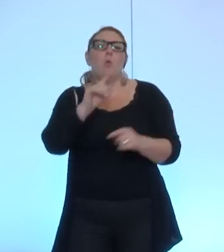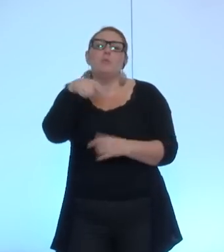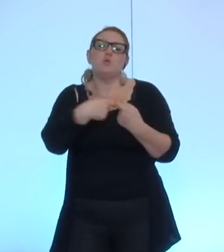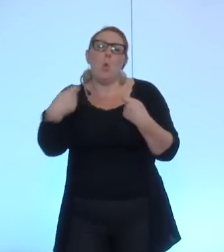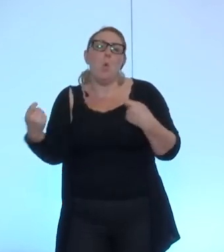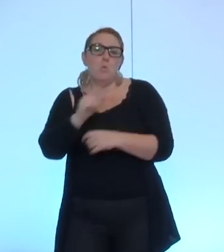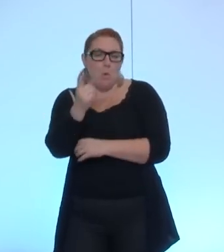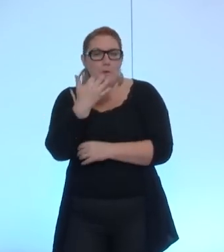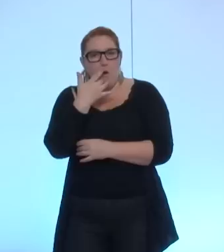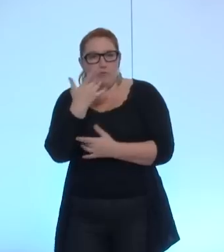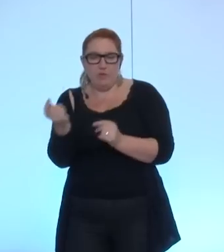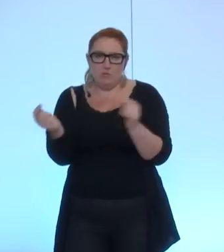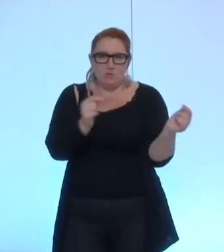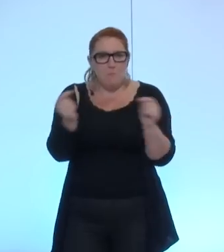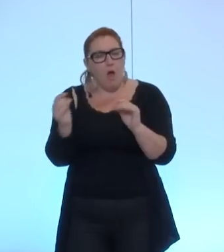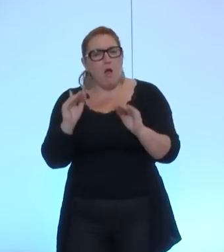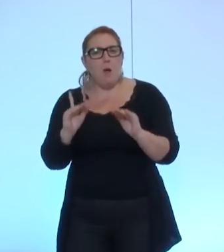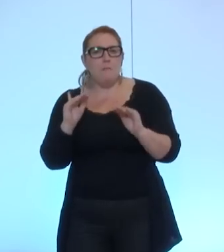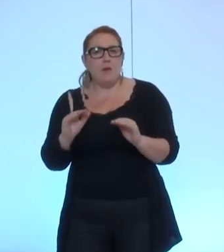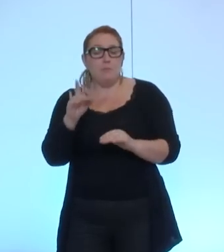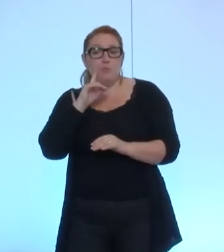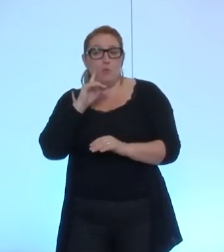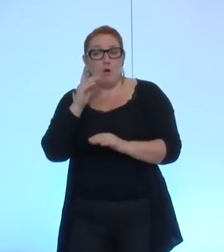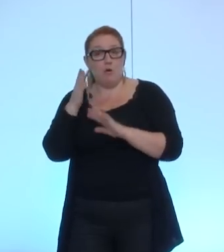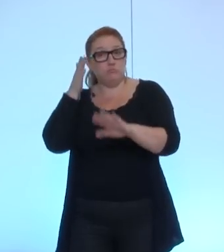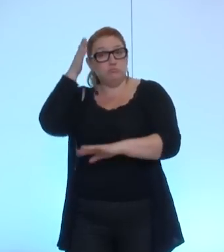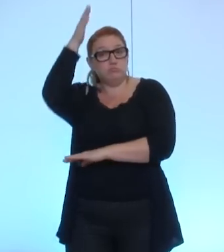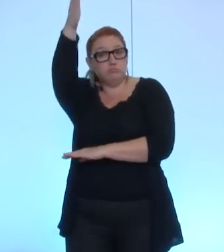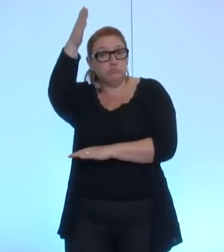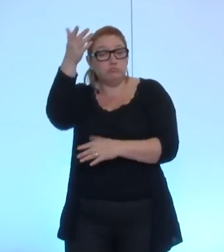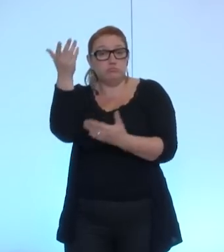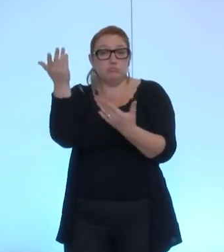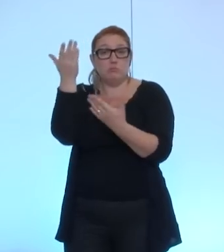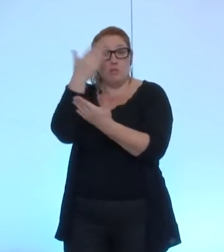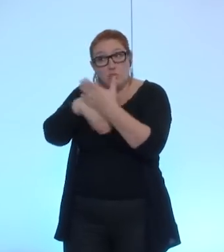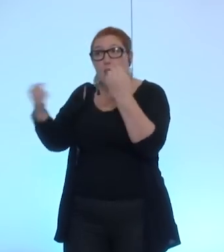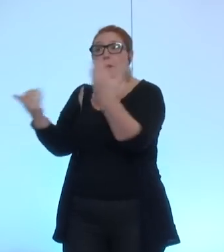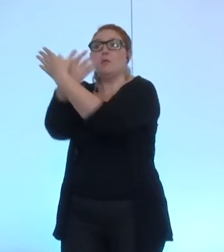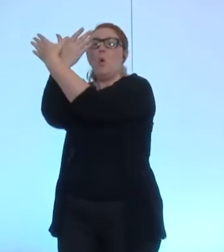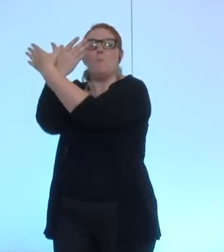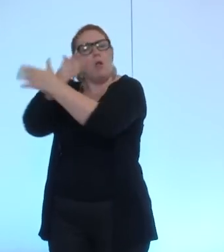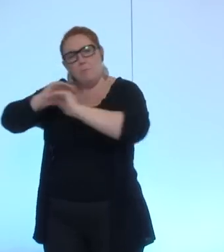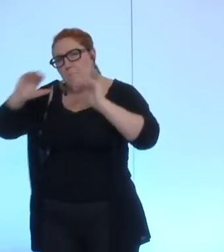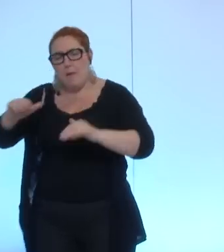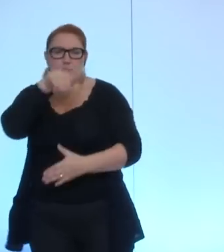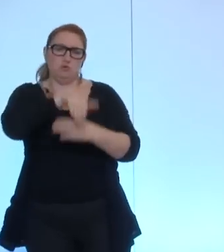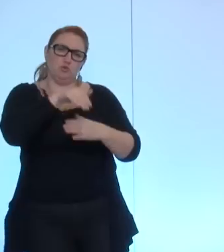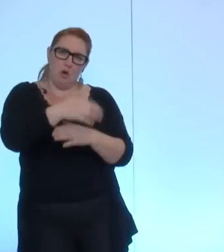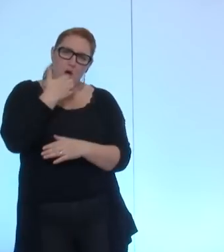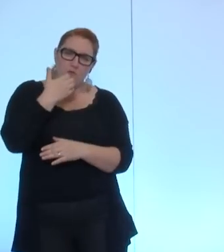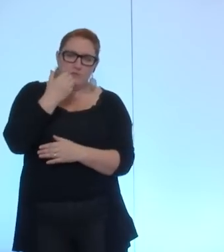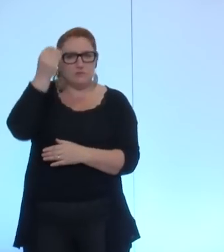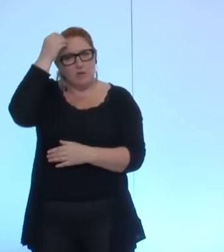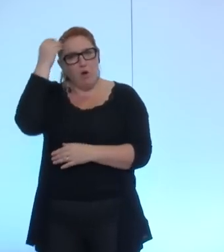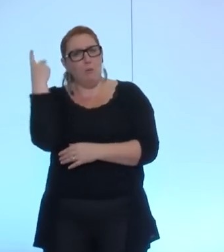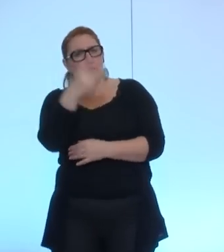long, mais nous souhaiterions malgré tout que même si demain le débat est porté au niveau de la future métropole, nous connaissions vos objectifs, vos